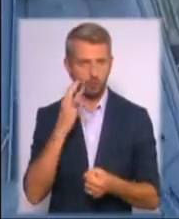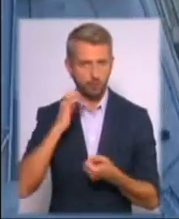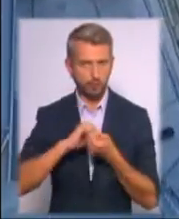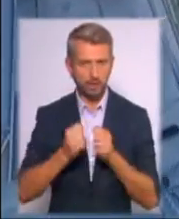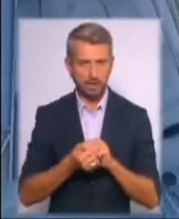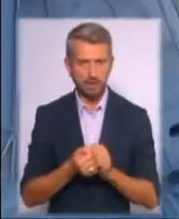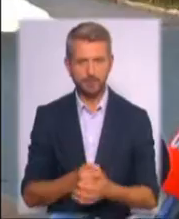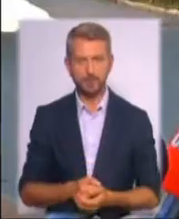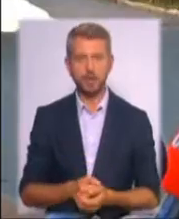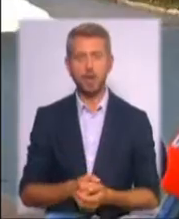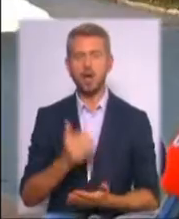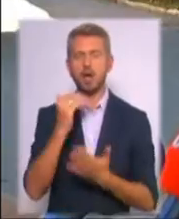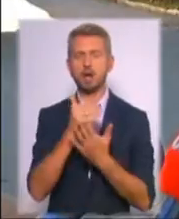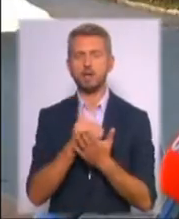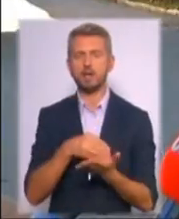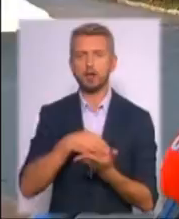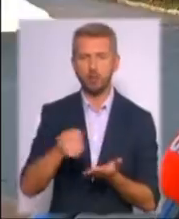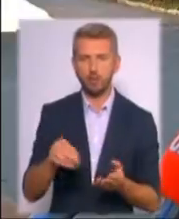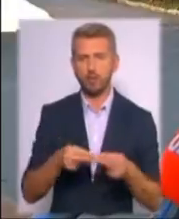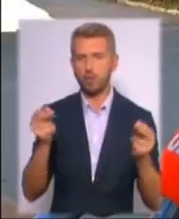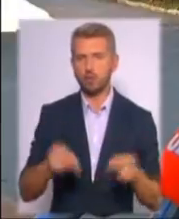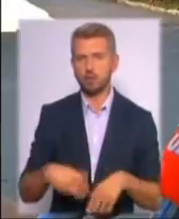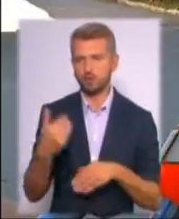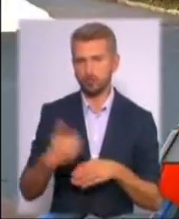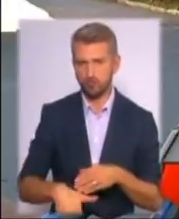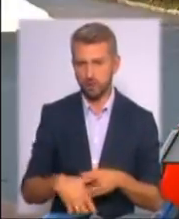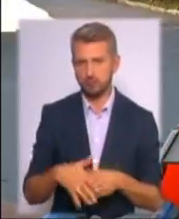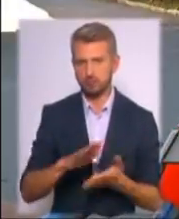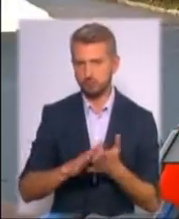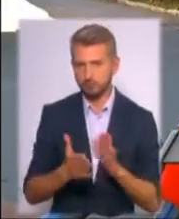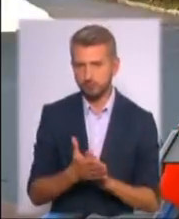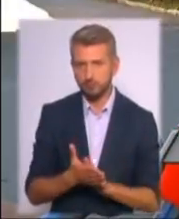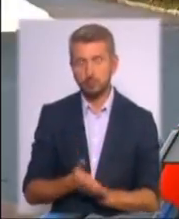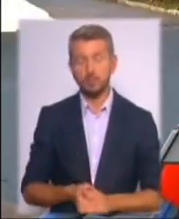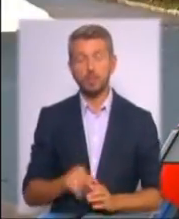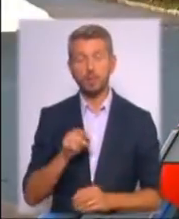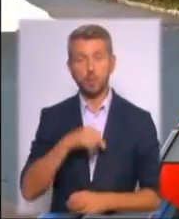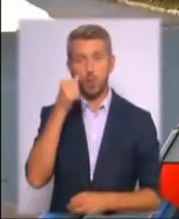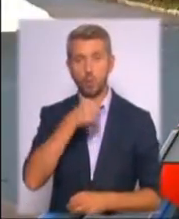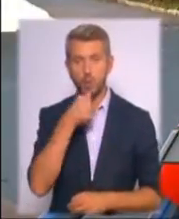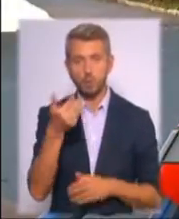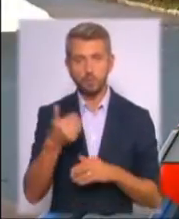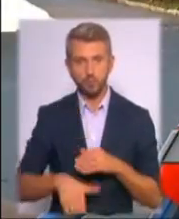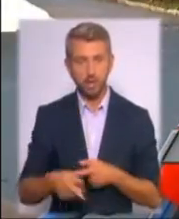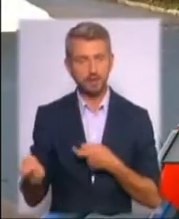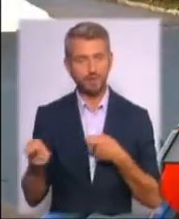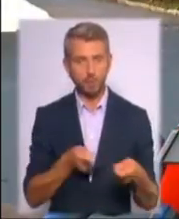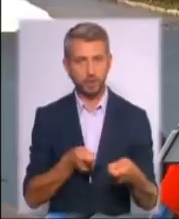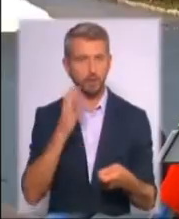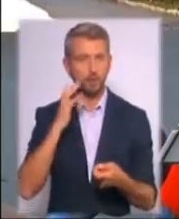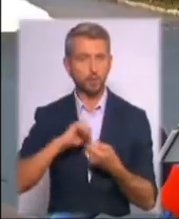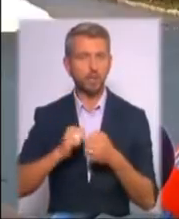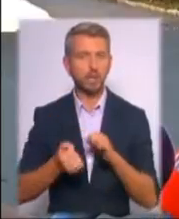закупівлі, контракти відповідні укладені підприємством. Цього року вже завозиться вугілля